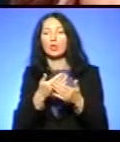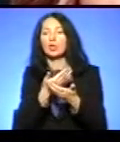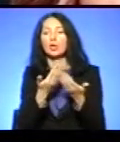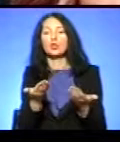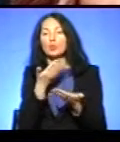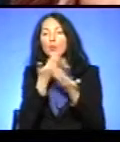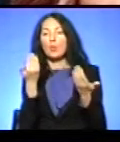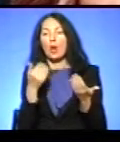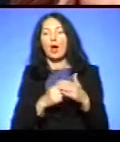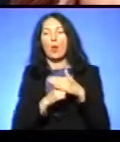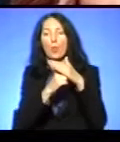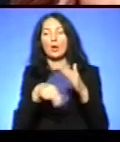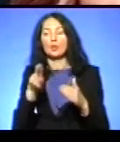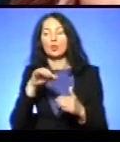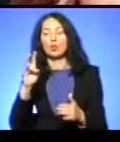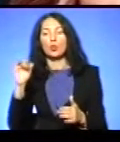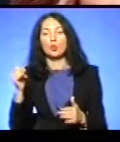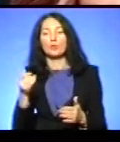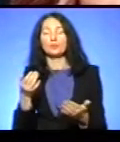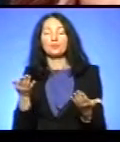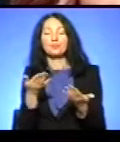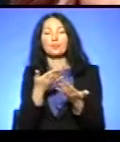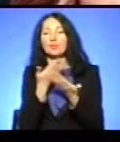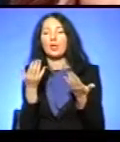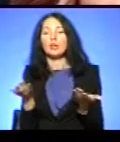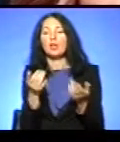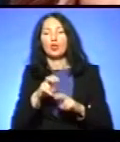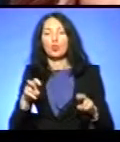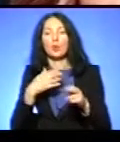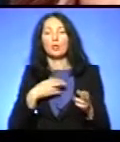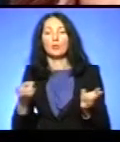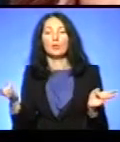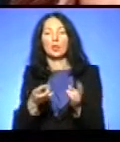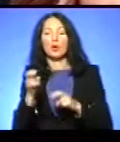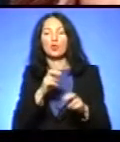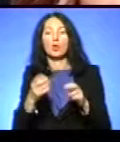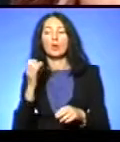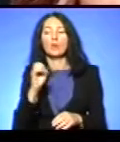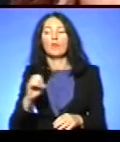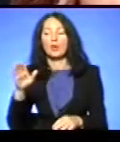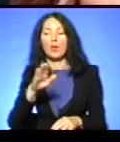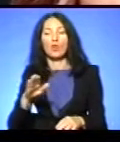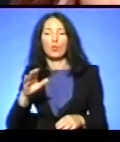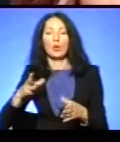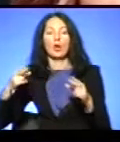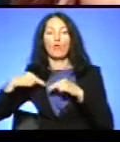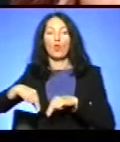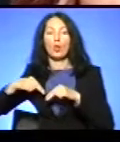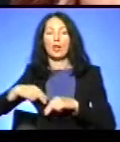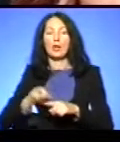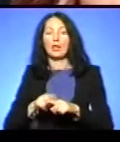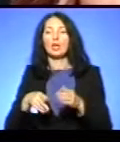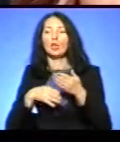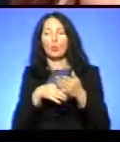шукати. Нам приходиться шукати наших іноземних колег, наших європейських колег, які нам допомагають з пошуком неродинних